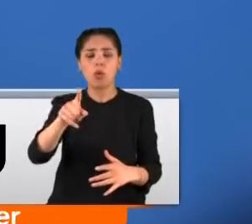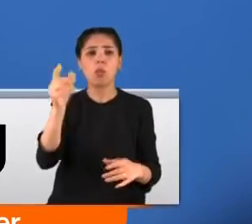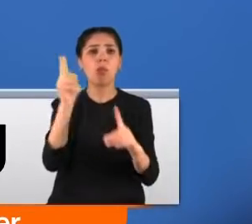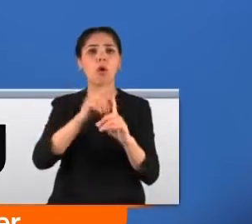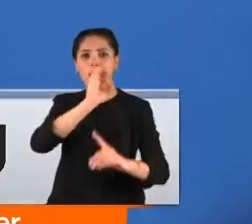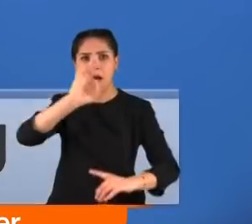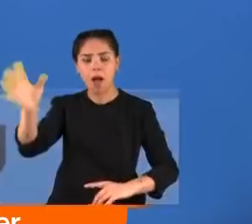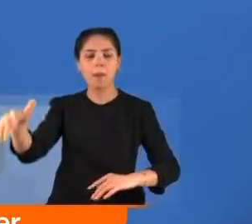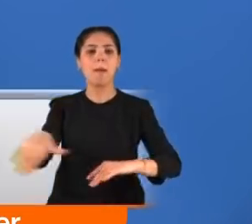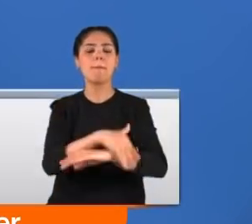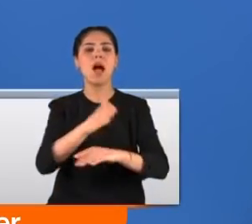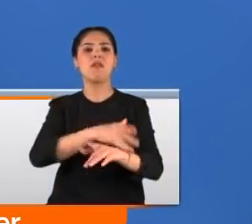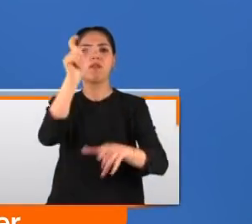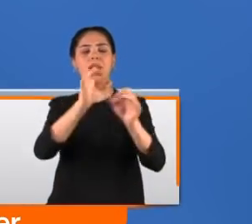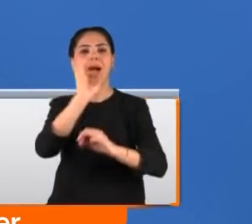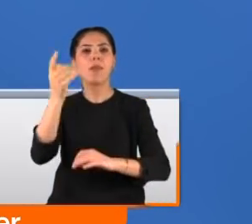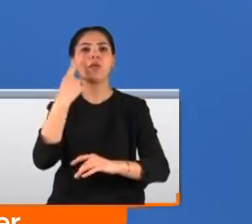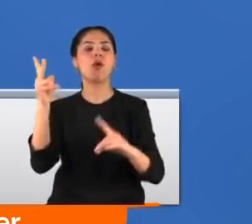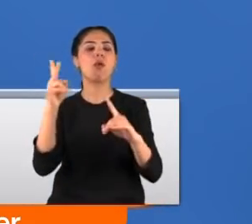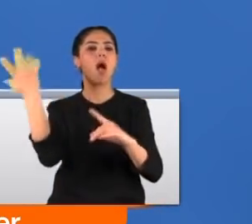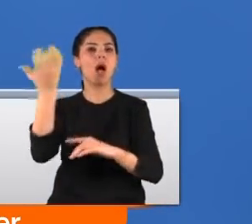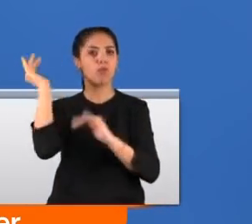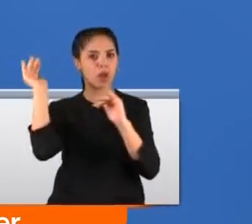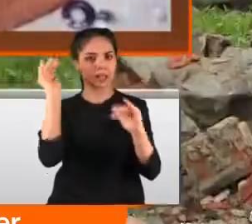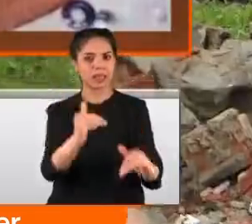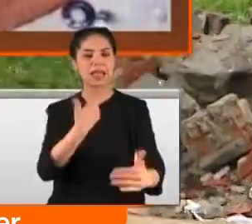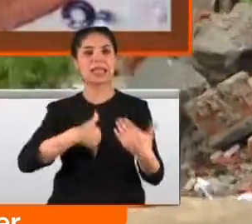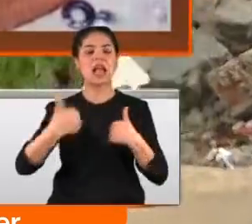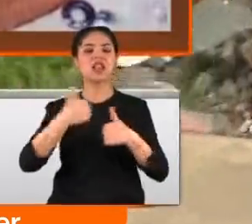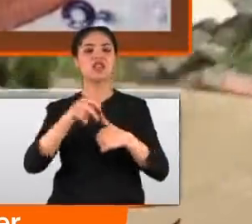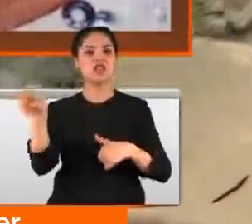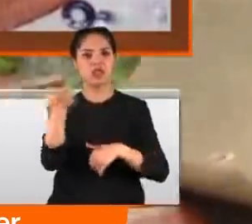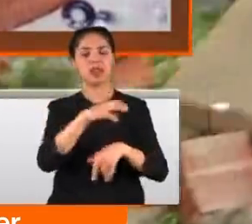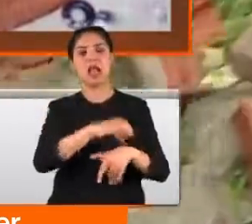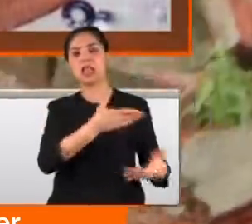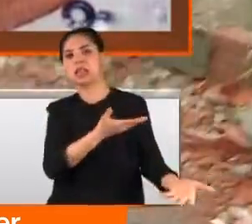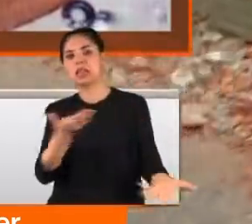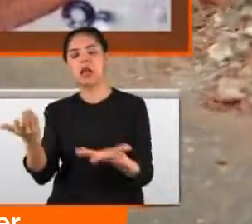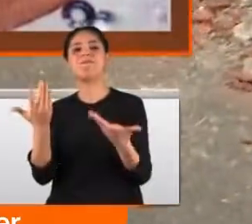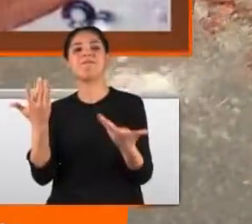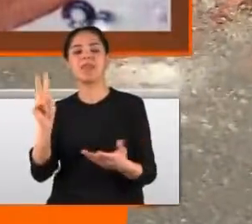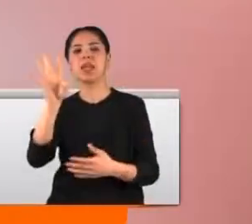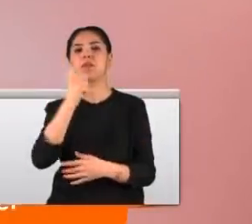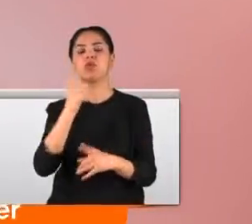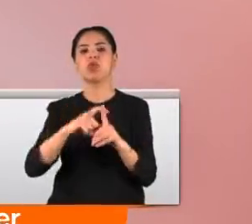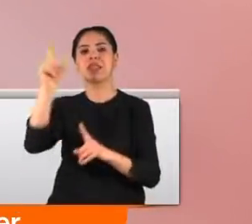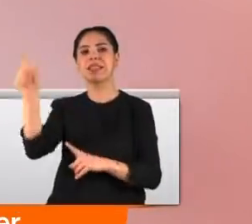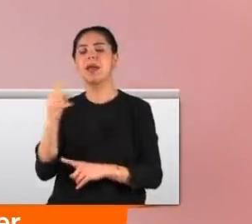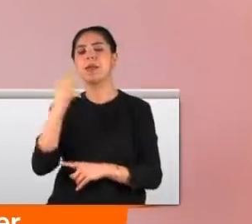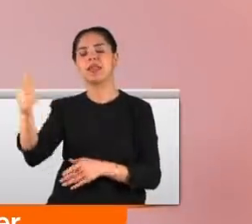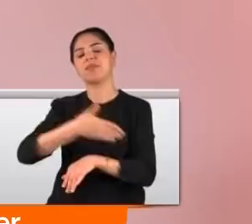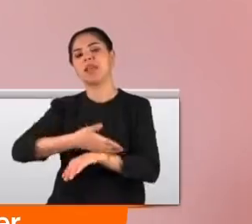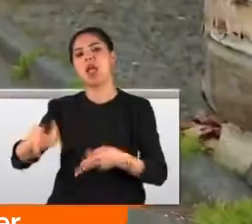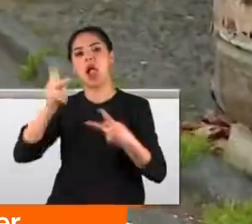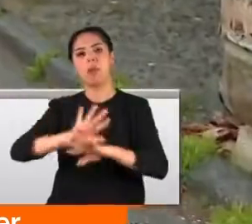Mahalle sakinlerinin ihbarıyla olay yerine gelen ambulanslar yaralı çifti hemen hastaneye kaldırdı. Ancak 23 yaşındaki Demet Aslan için